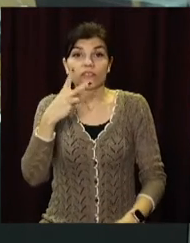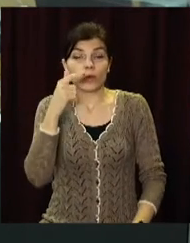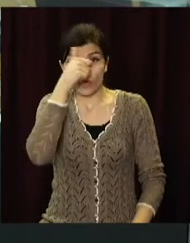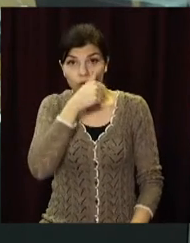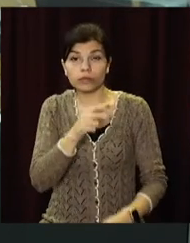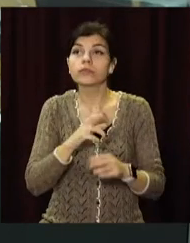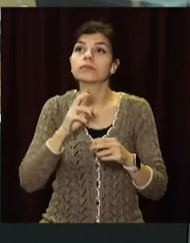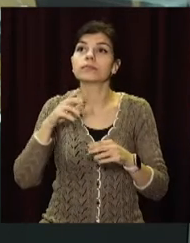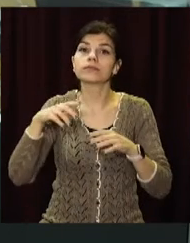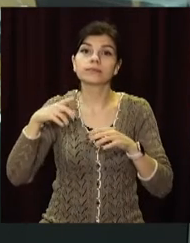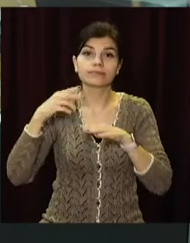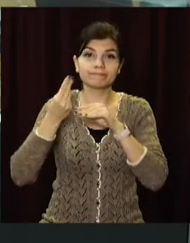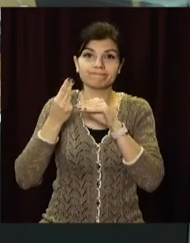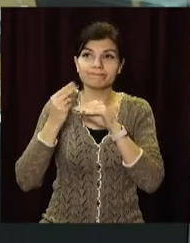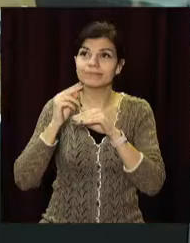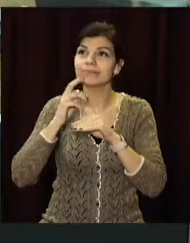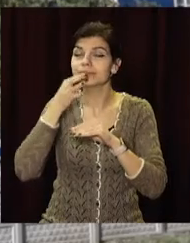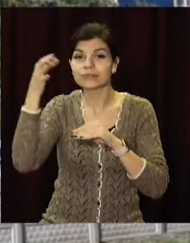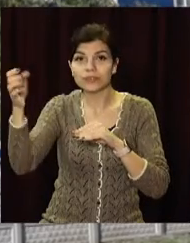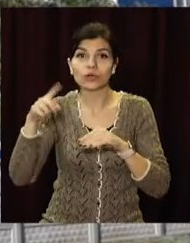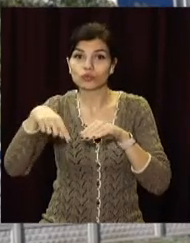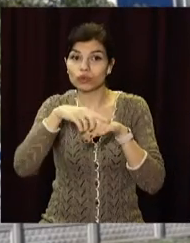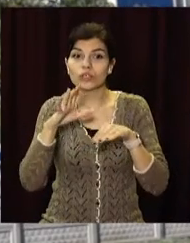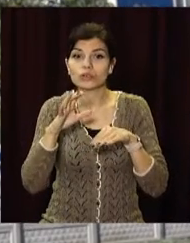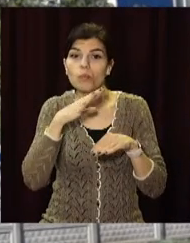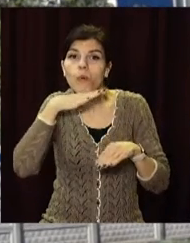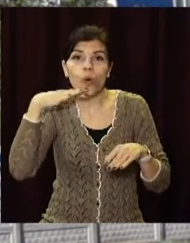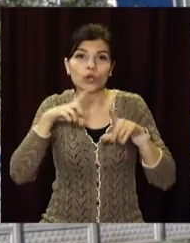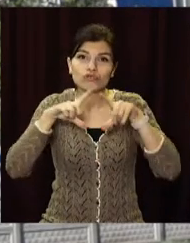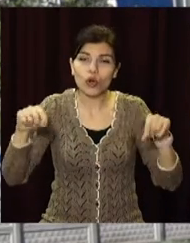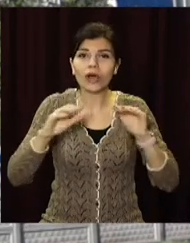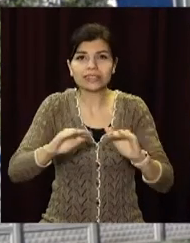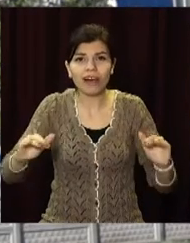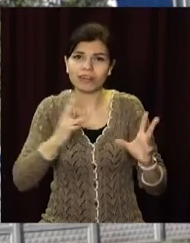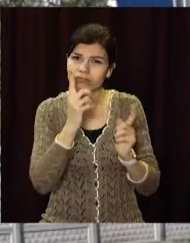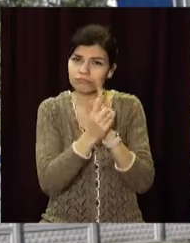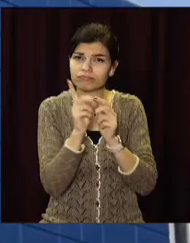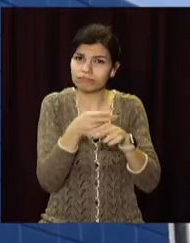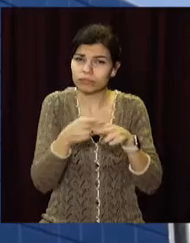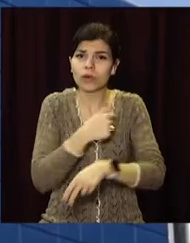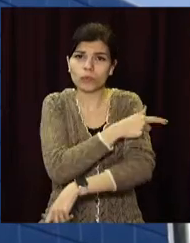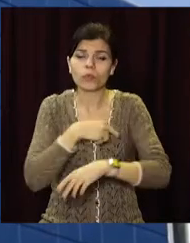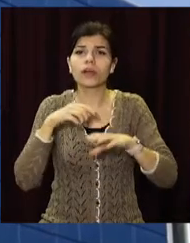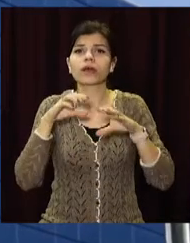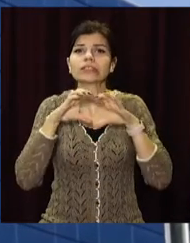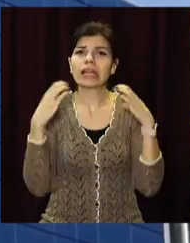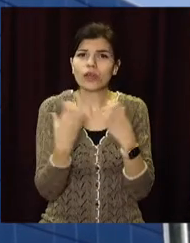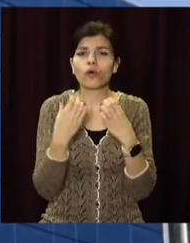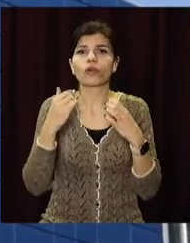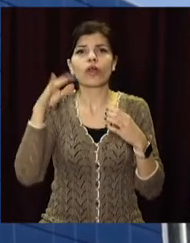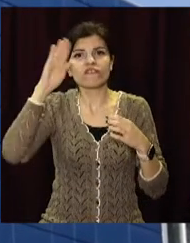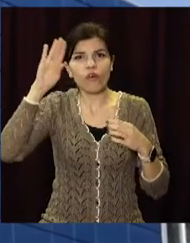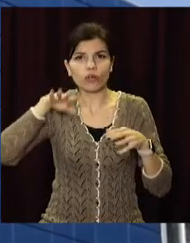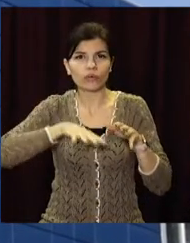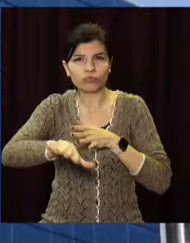рік. Всього планують відновити або збудувати з нуля понад сотню шкіл, дитсадків, лікарень, стадіонів, доріг та водоводів.